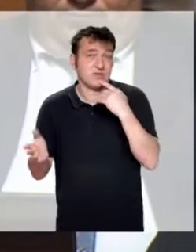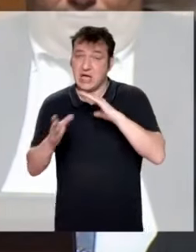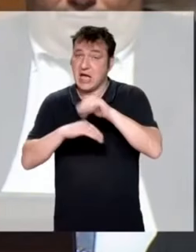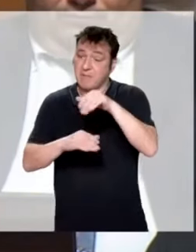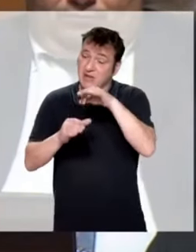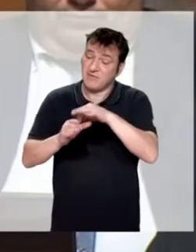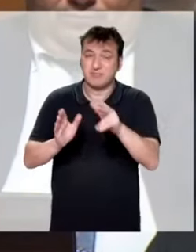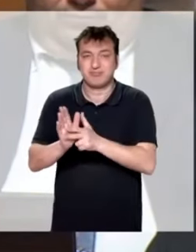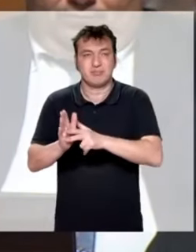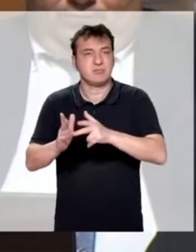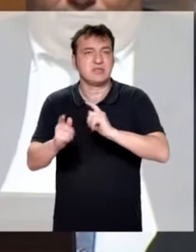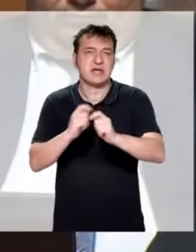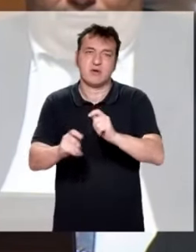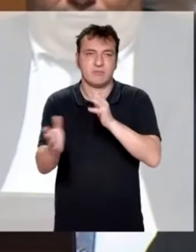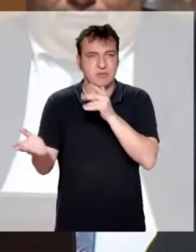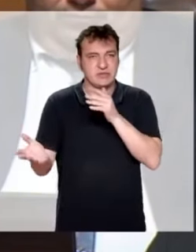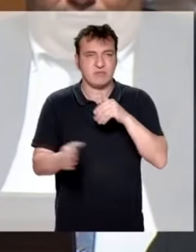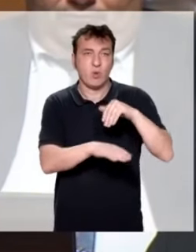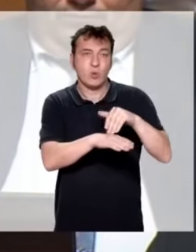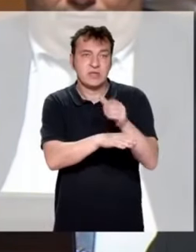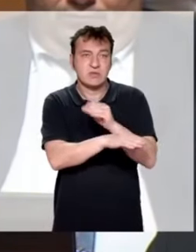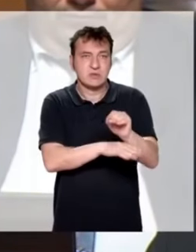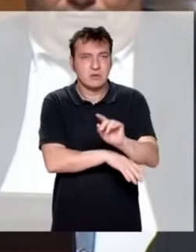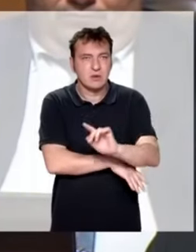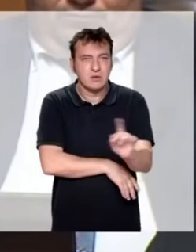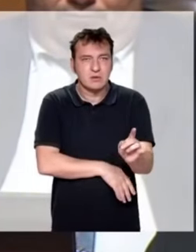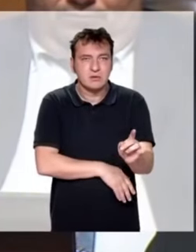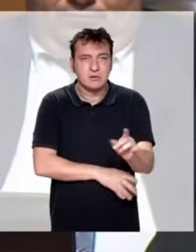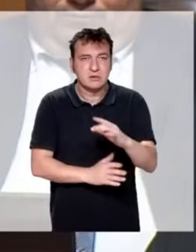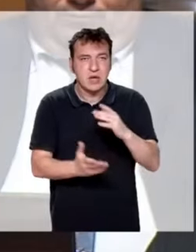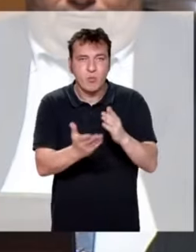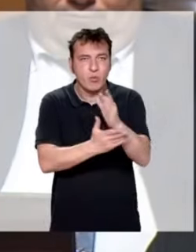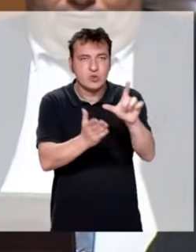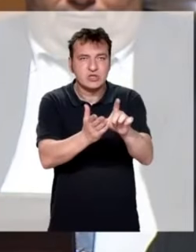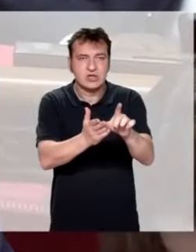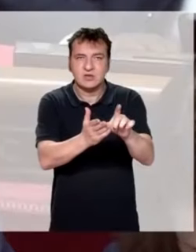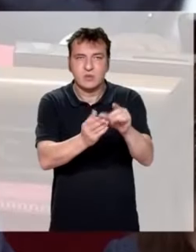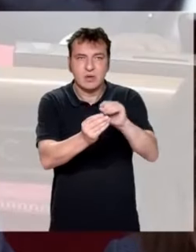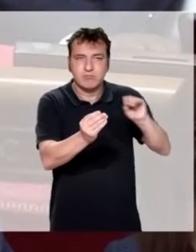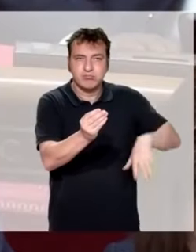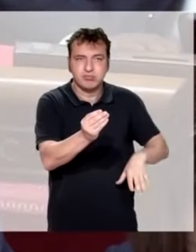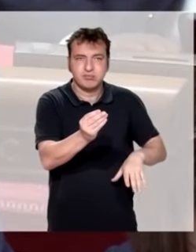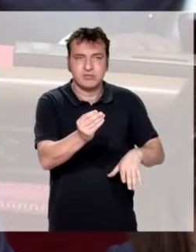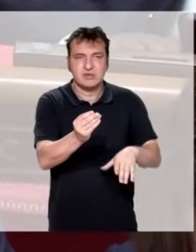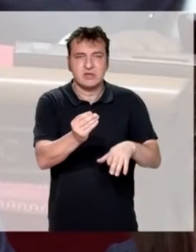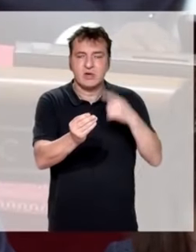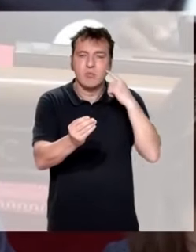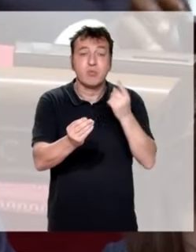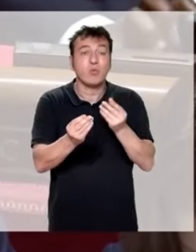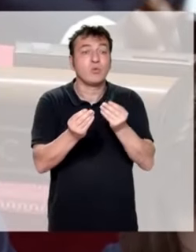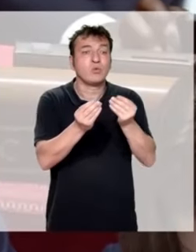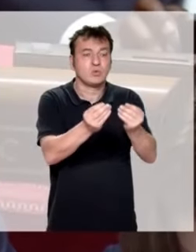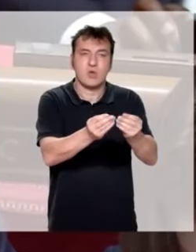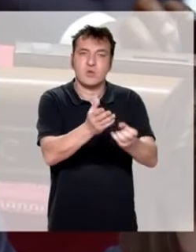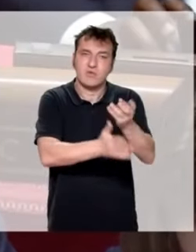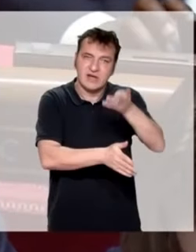Ce n'est pas un conseil de sécurité qu'il faut. C'est le retrait du projet de loi, seul acte pour permettre l'apaisement et